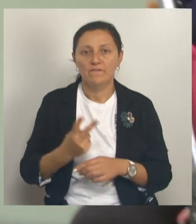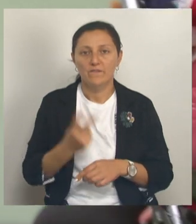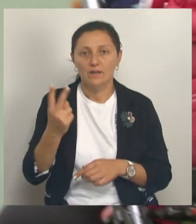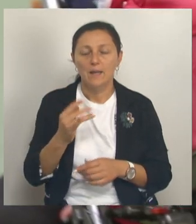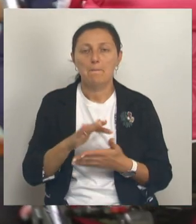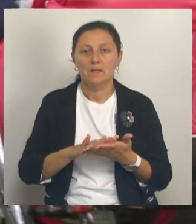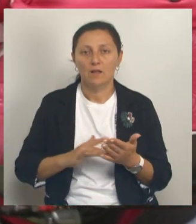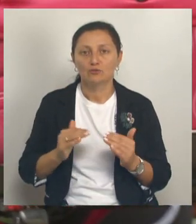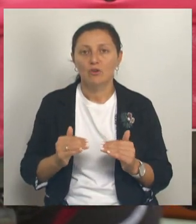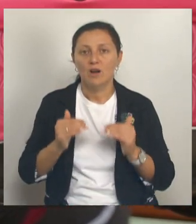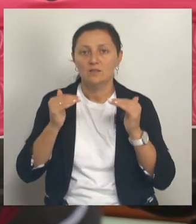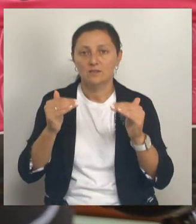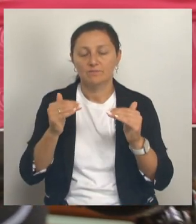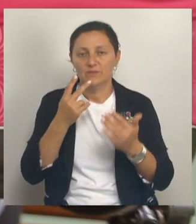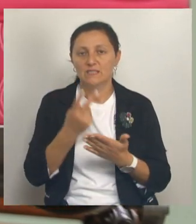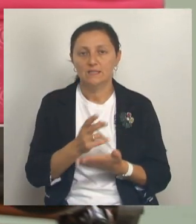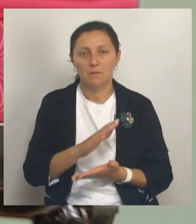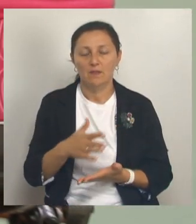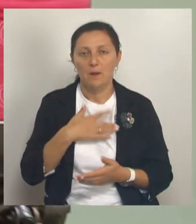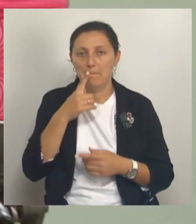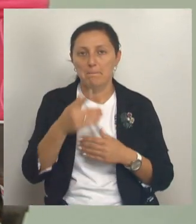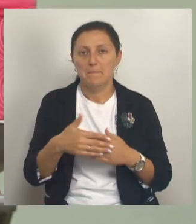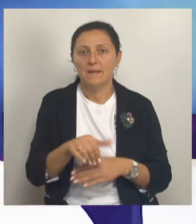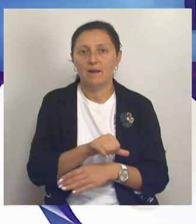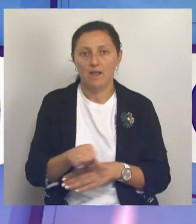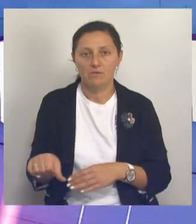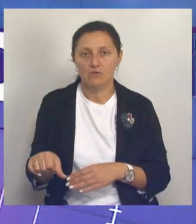продолжает расти в цене. Даже несмотря на наш приграничный статус.